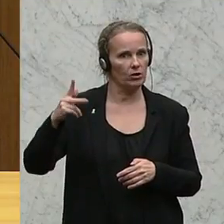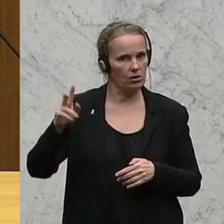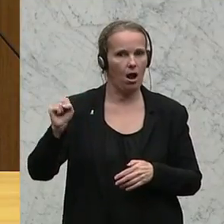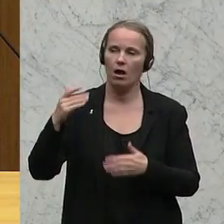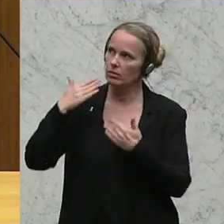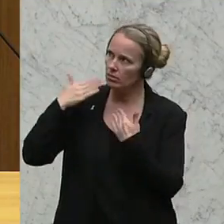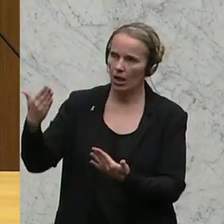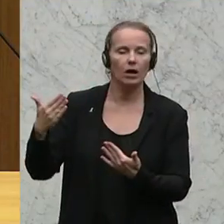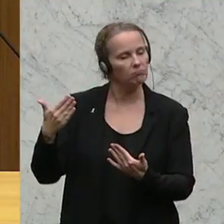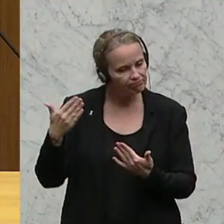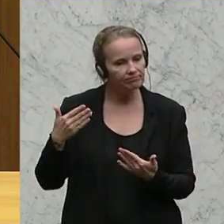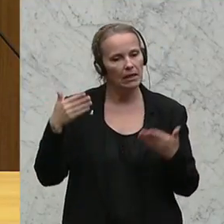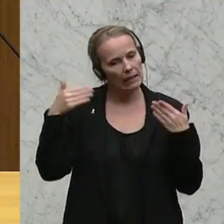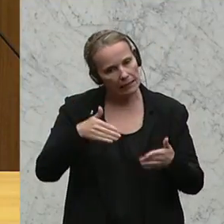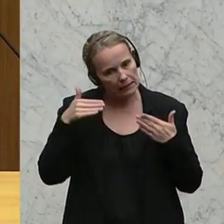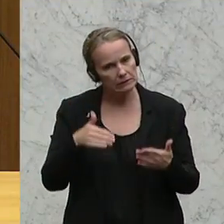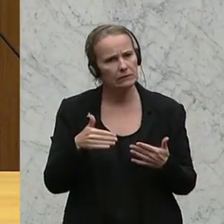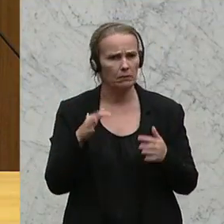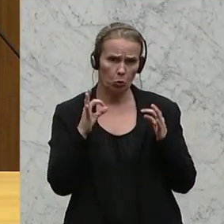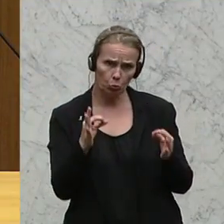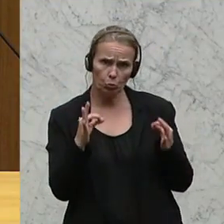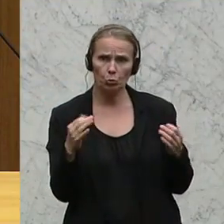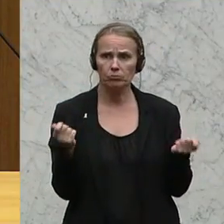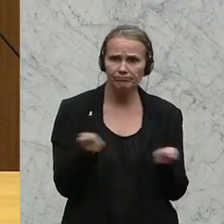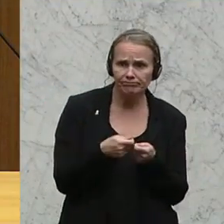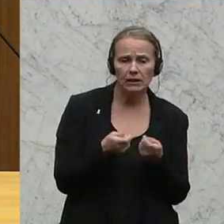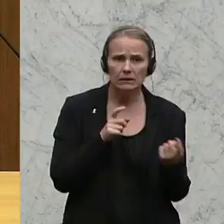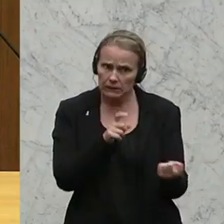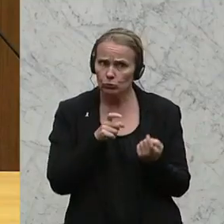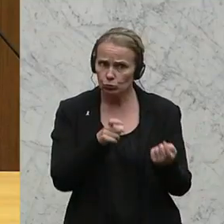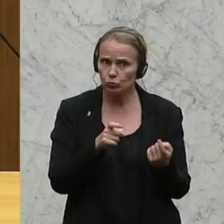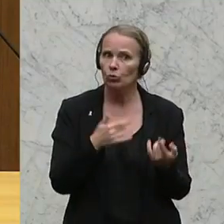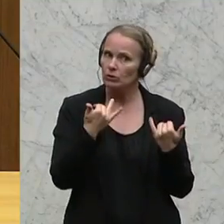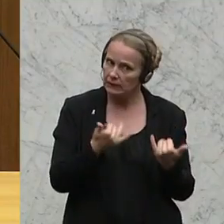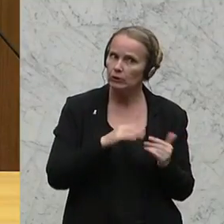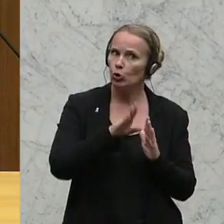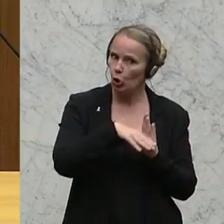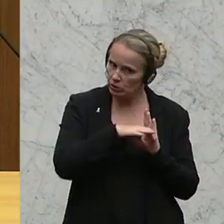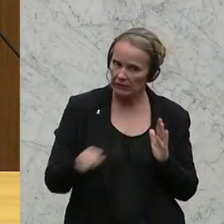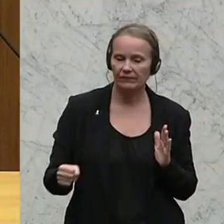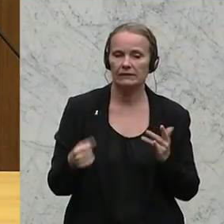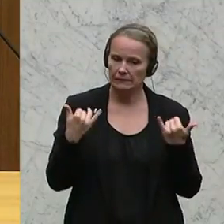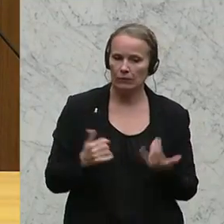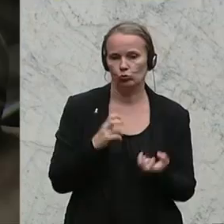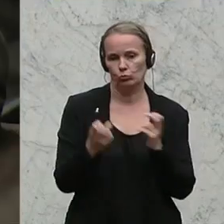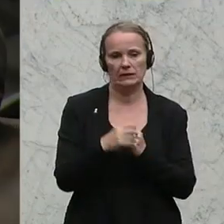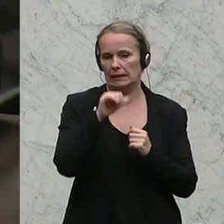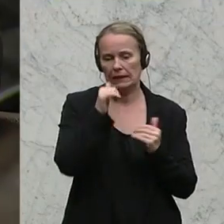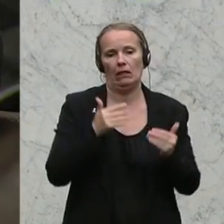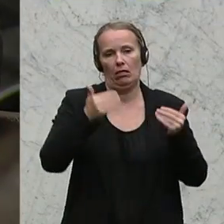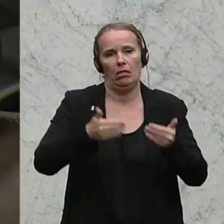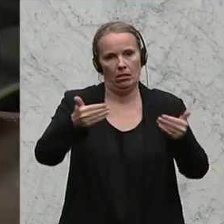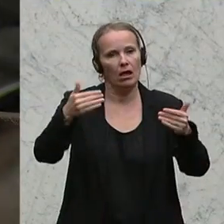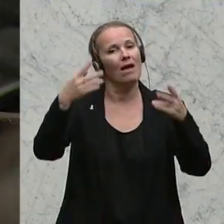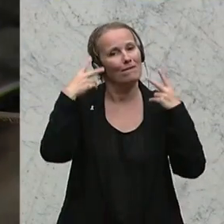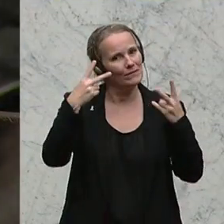diese intensive und ausgewogene Diskussion, aber auch die Konsequenz, das jetzt umzusetzen und nicht auf die lange Bank zu schieben. Es geht